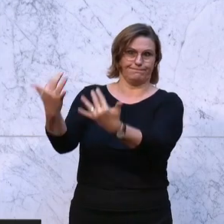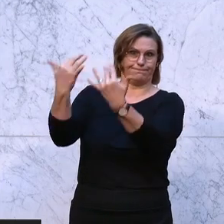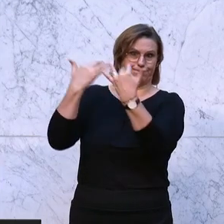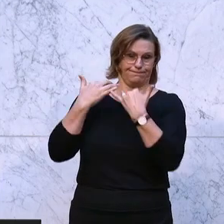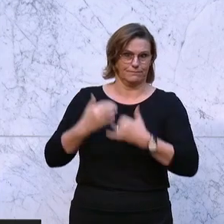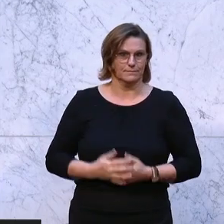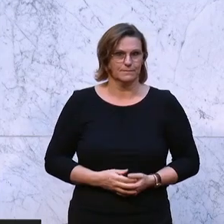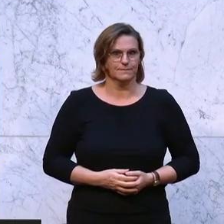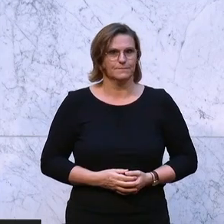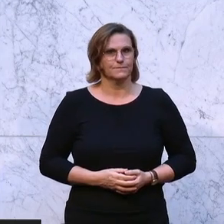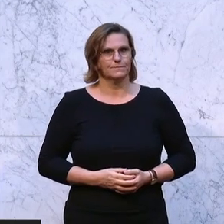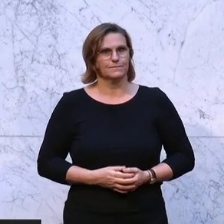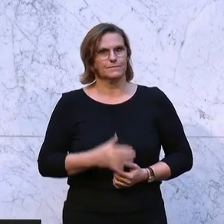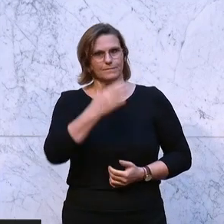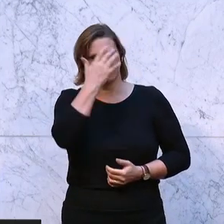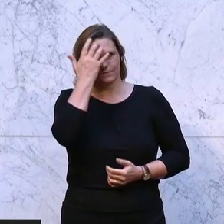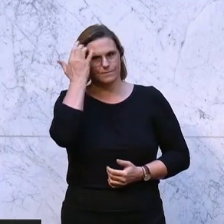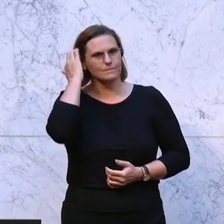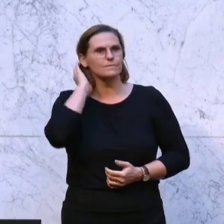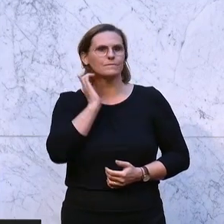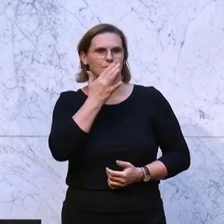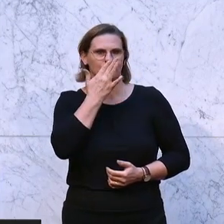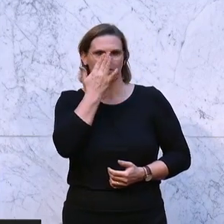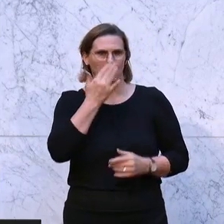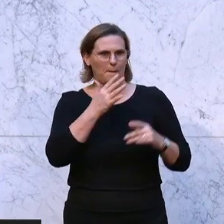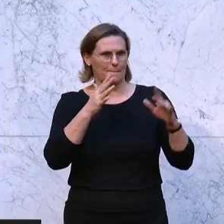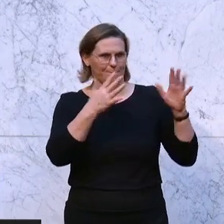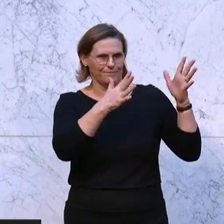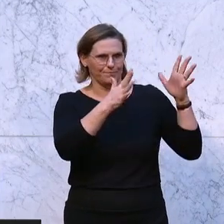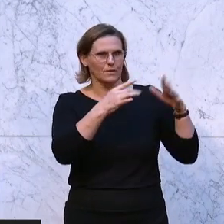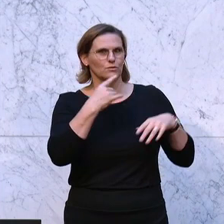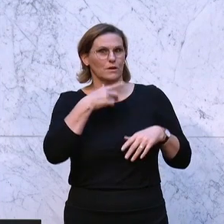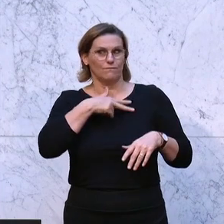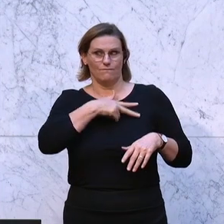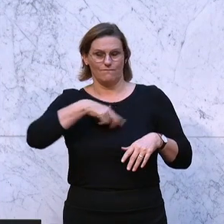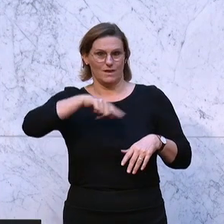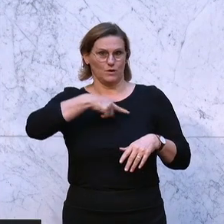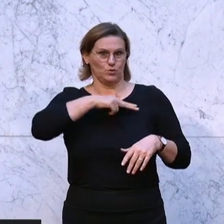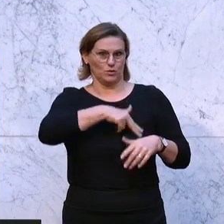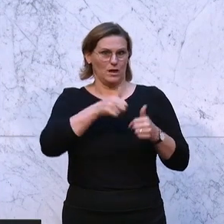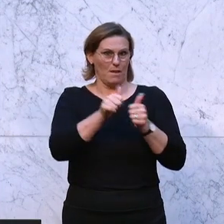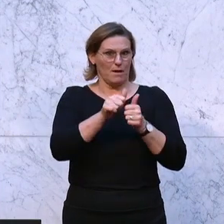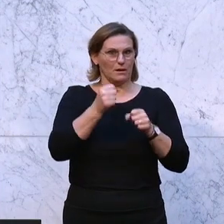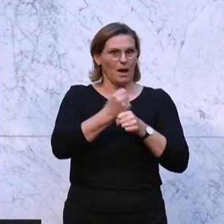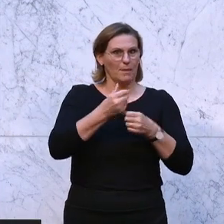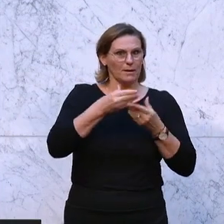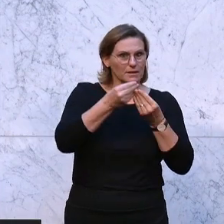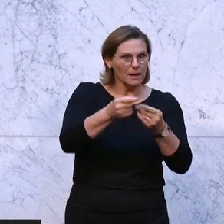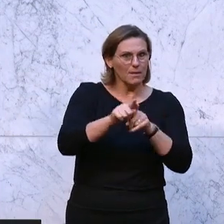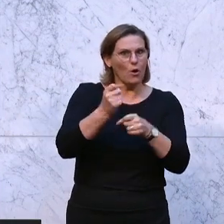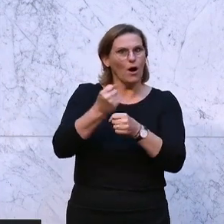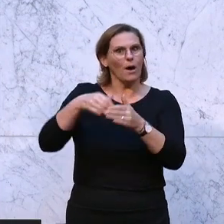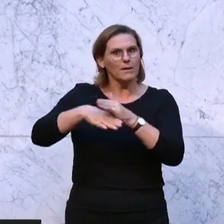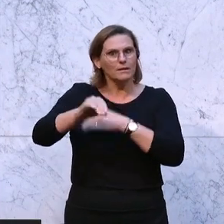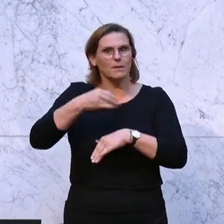wir würden als Sozialpartner sowohl Arbeitgeberseite wie Arbeitnehmerseite viel